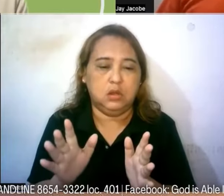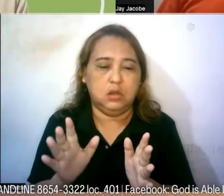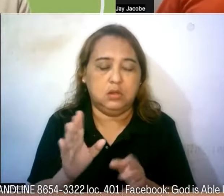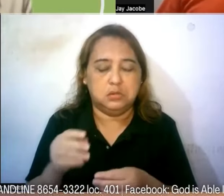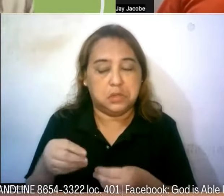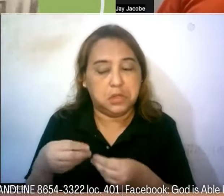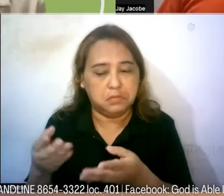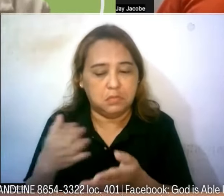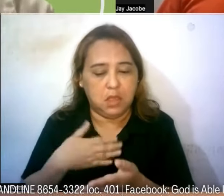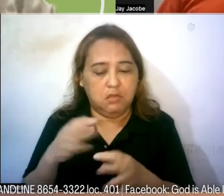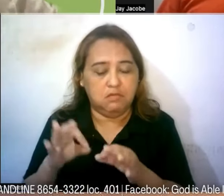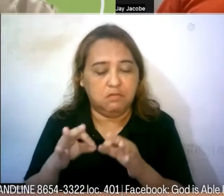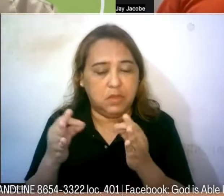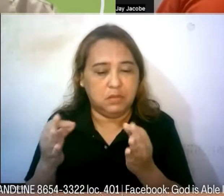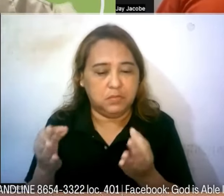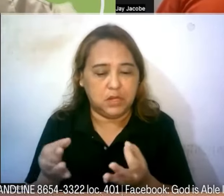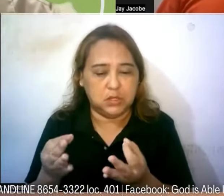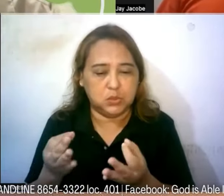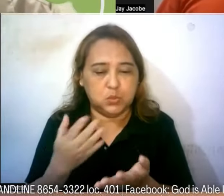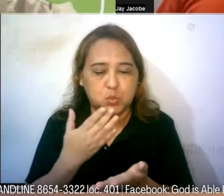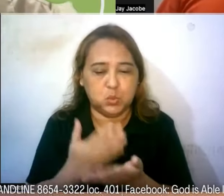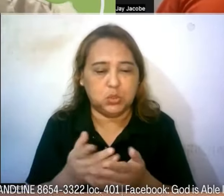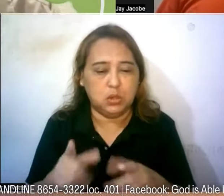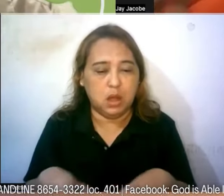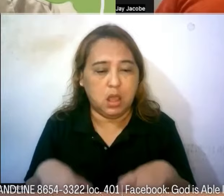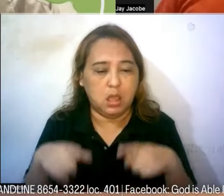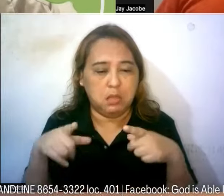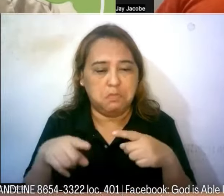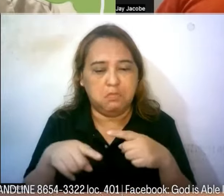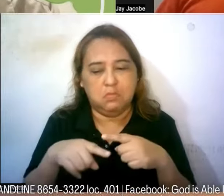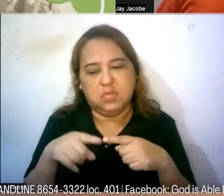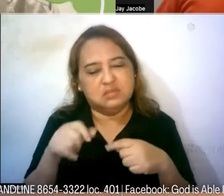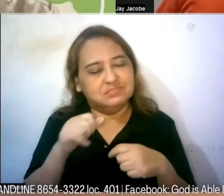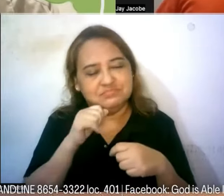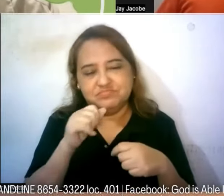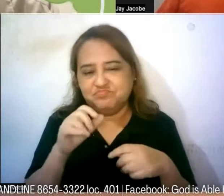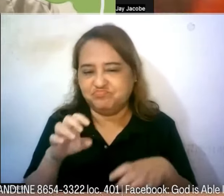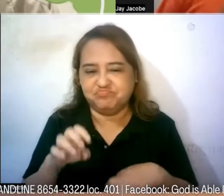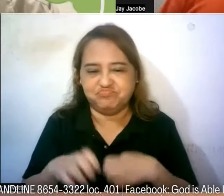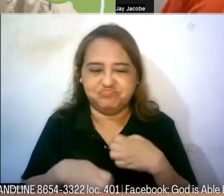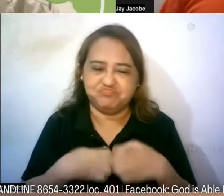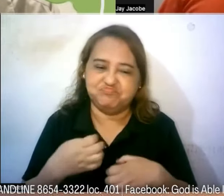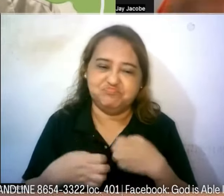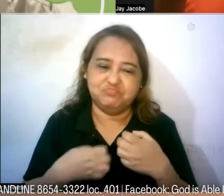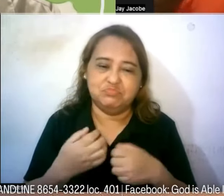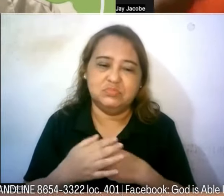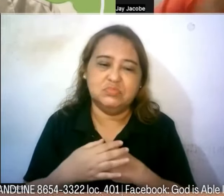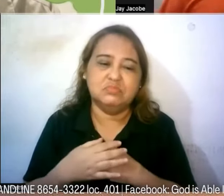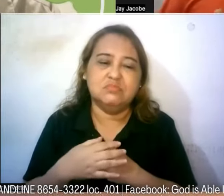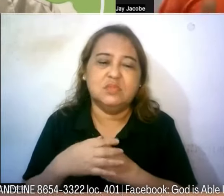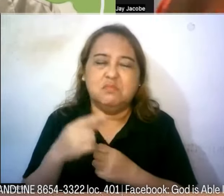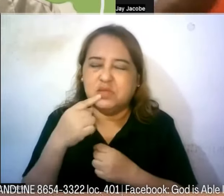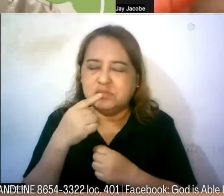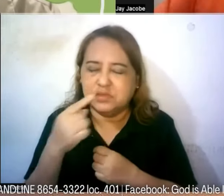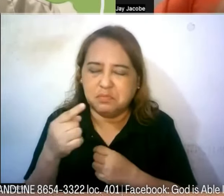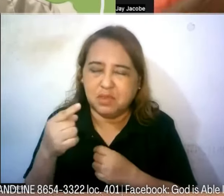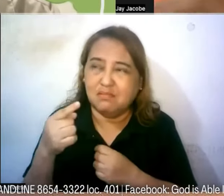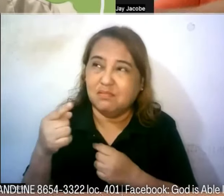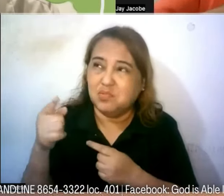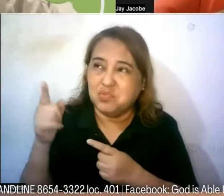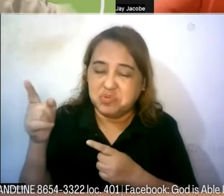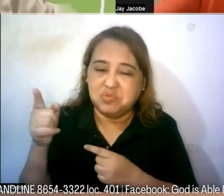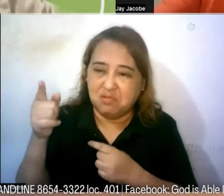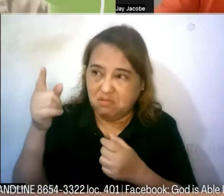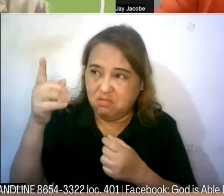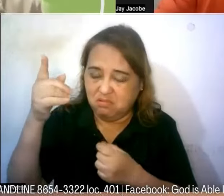magandang buhay ang aking pang-anak pero hindi po ako nag-enjoy doon parang sinasabi sa akin Jay do you love me more than this yun